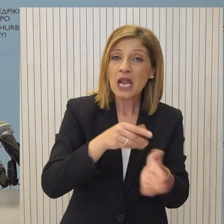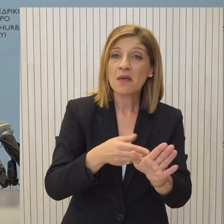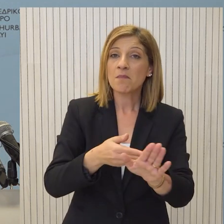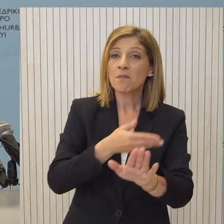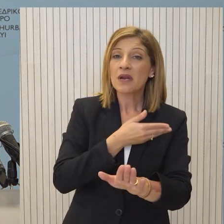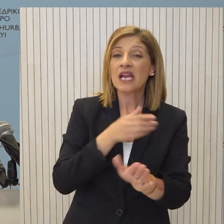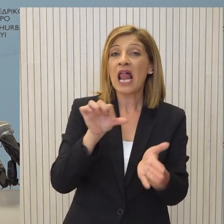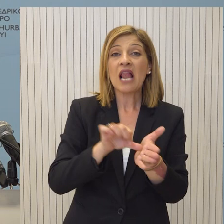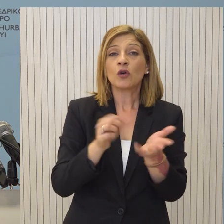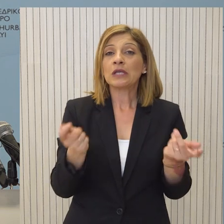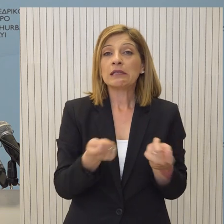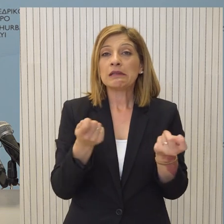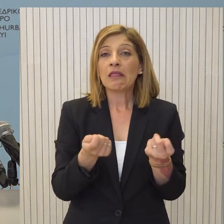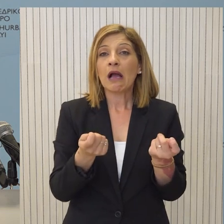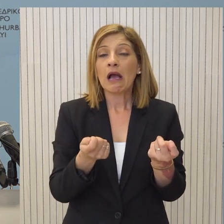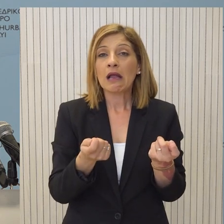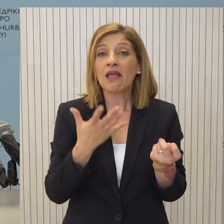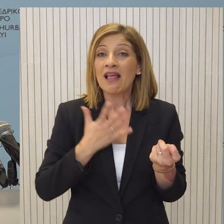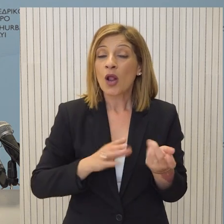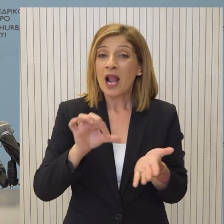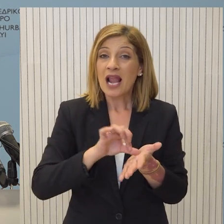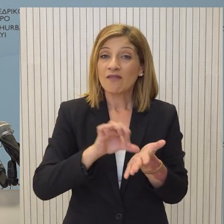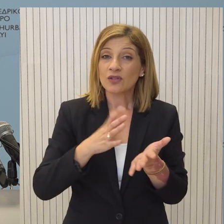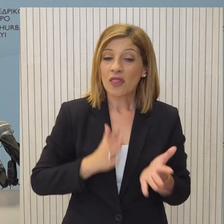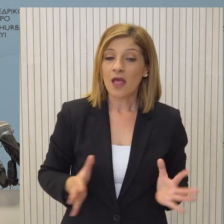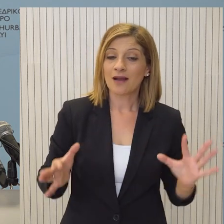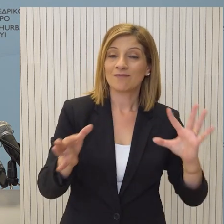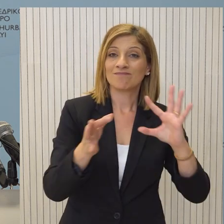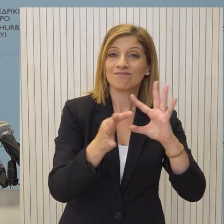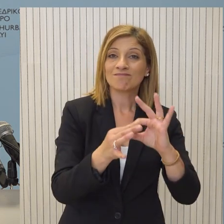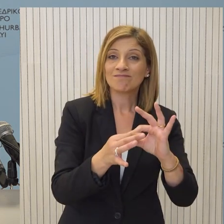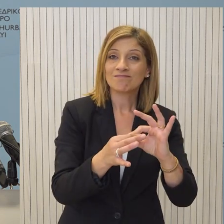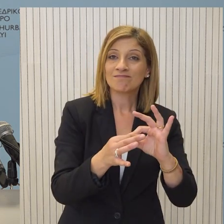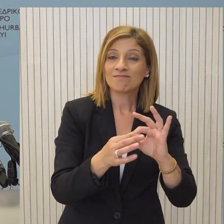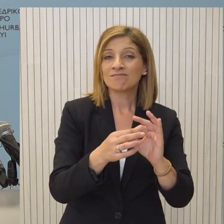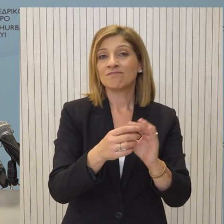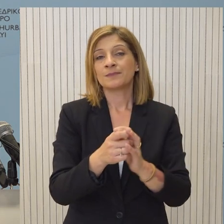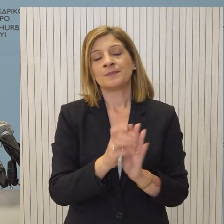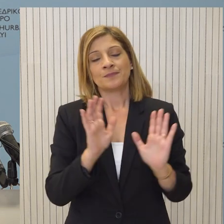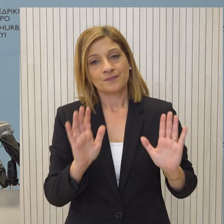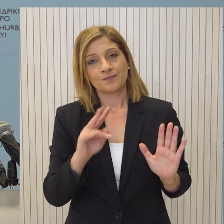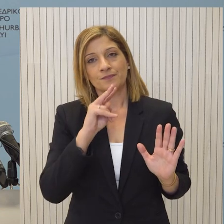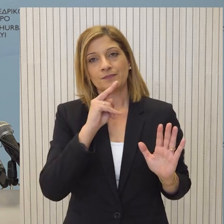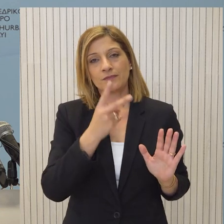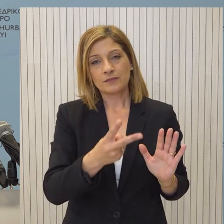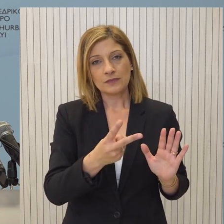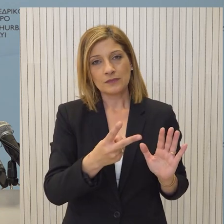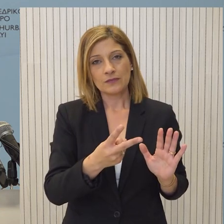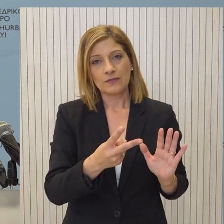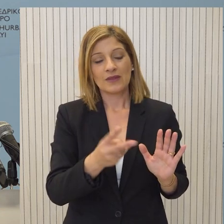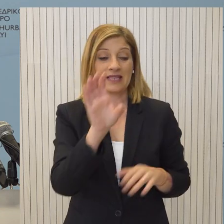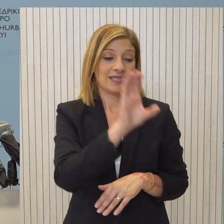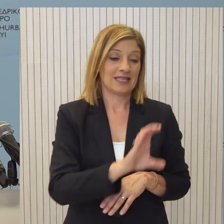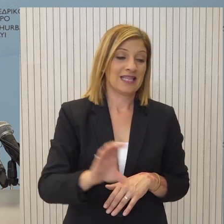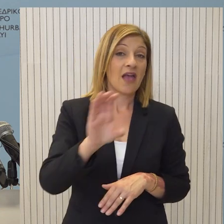της Λευκοσέσης η οποία δεν χριστούσε σε διασύνδεση με την πρόοδοση του Κυπριακού. Εκ των πραγμάτων δεν πάβει να διασυνδέεται η